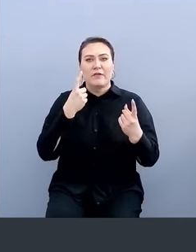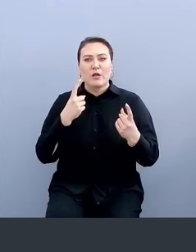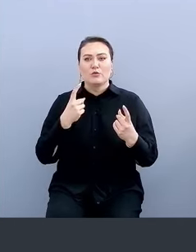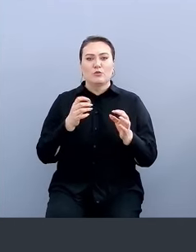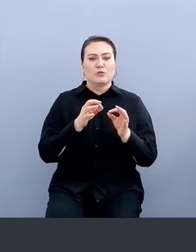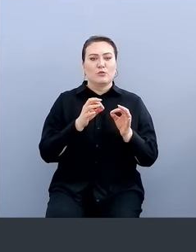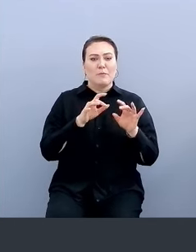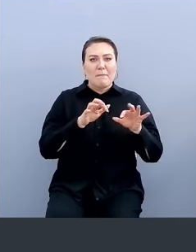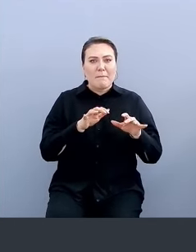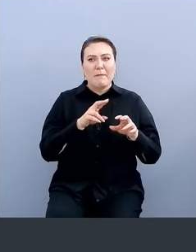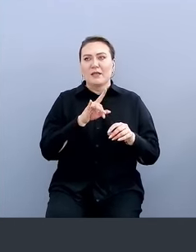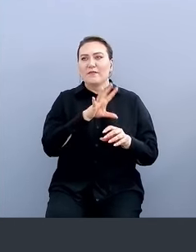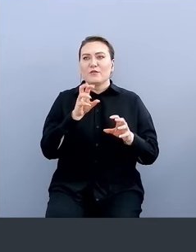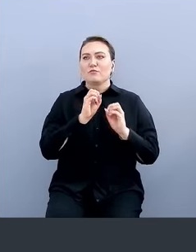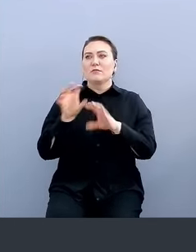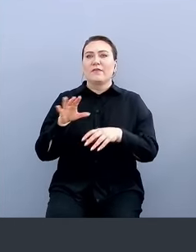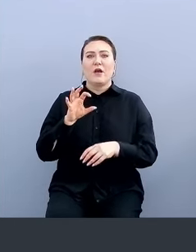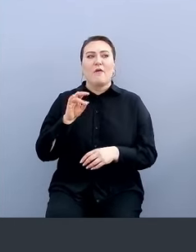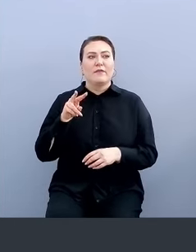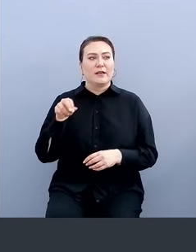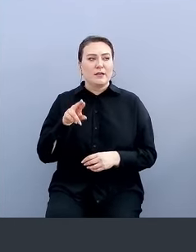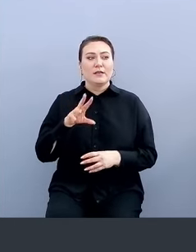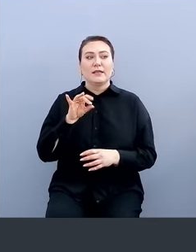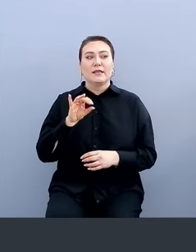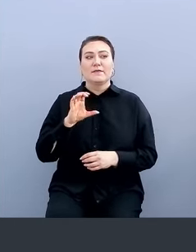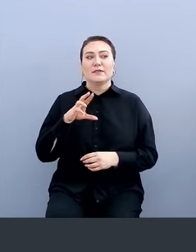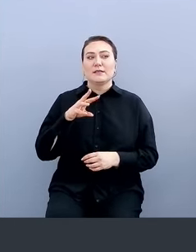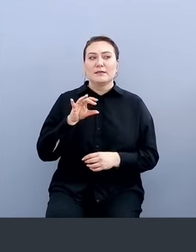и посылает их во флит, и в том числе в CM.